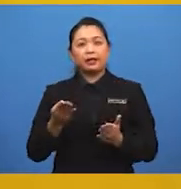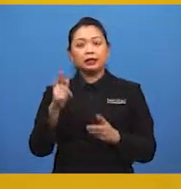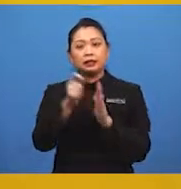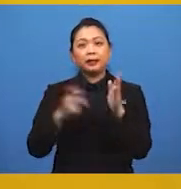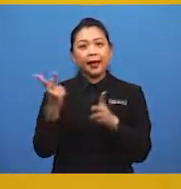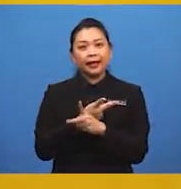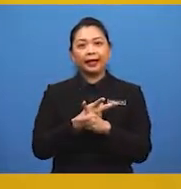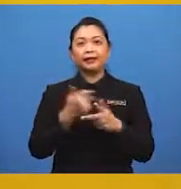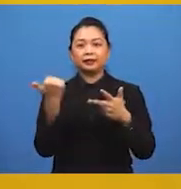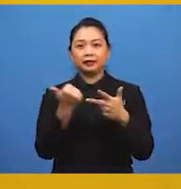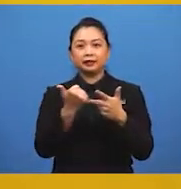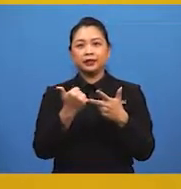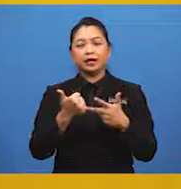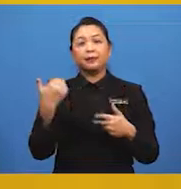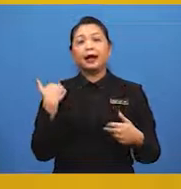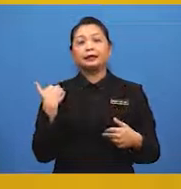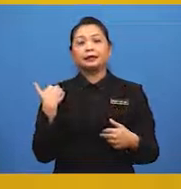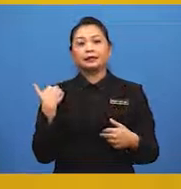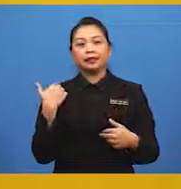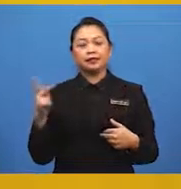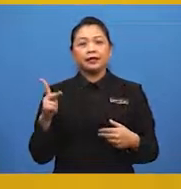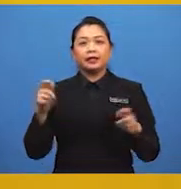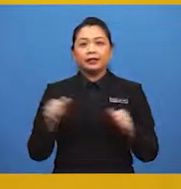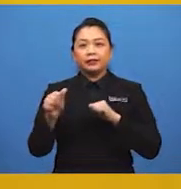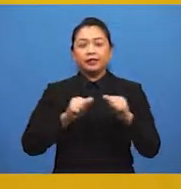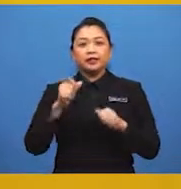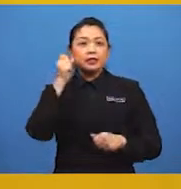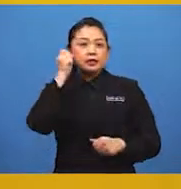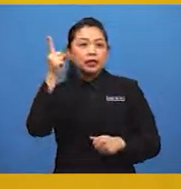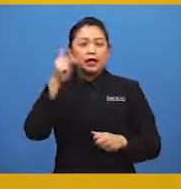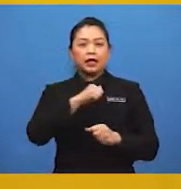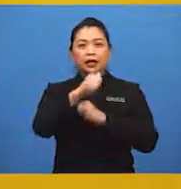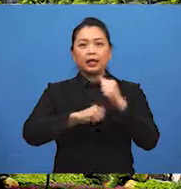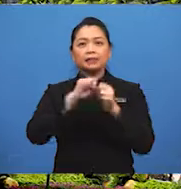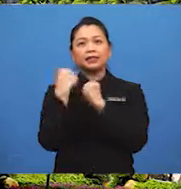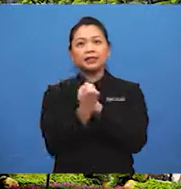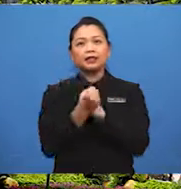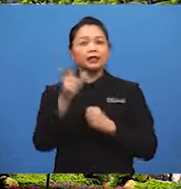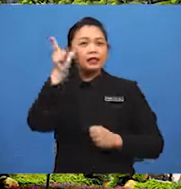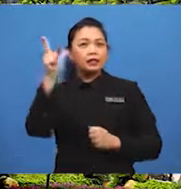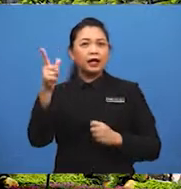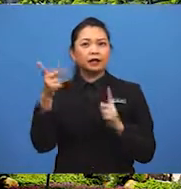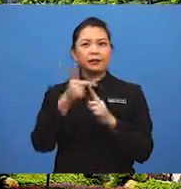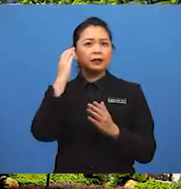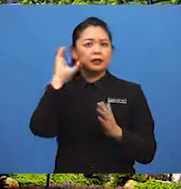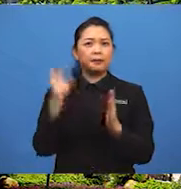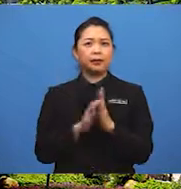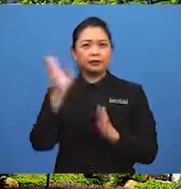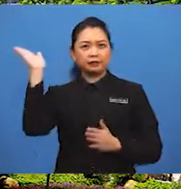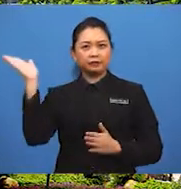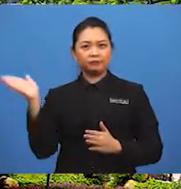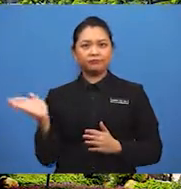dan seterusnya mengadakan kempen kesedaran tentang alam sekitar. Lihat kepada gambar yang